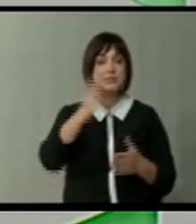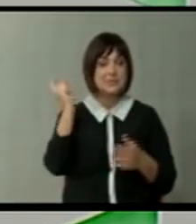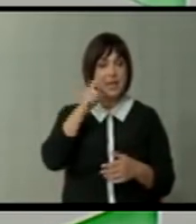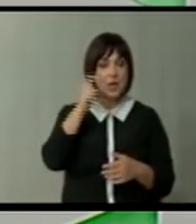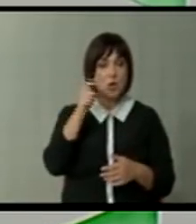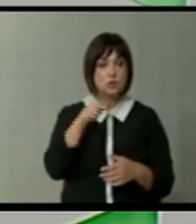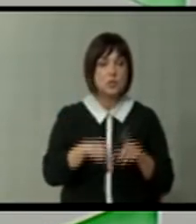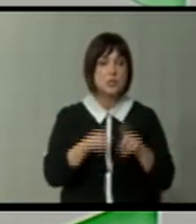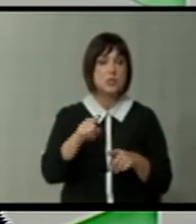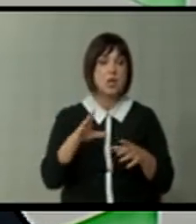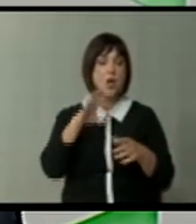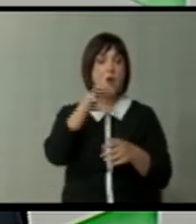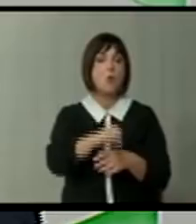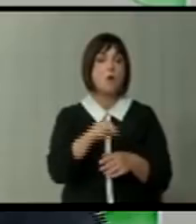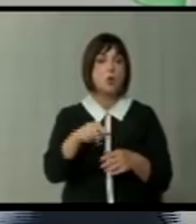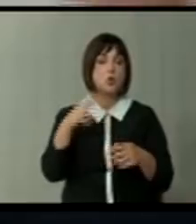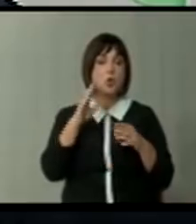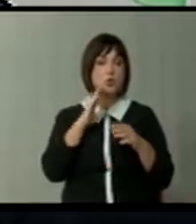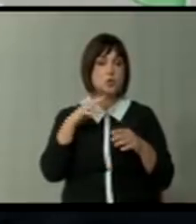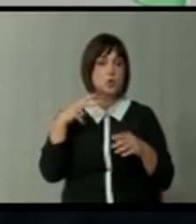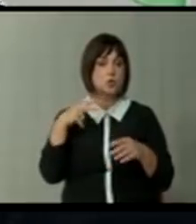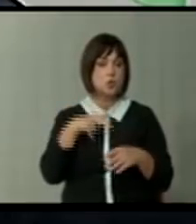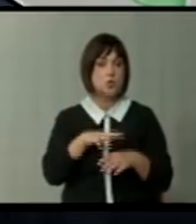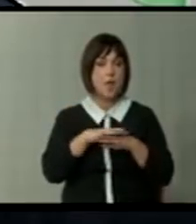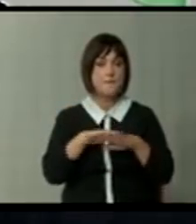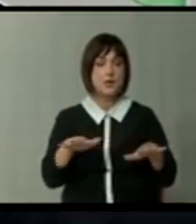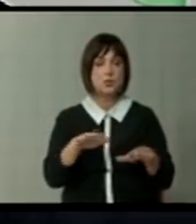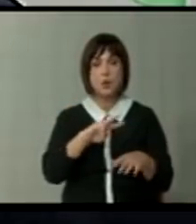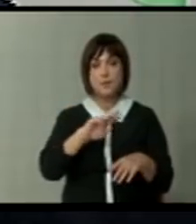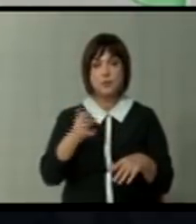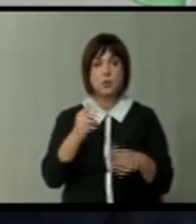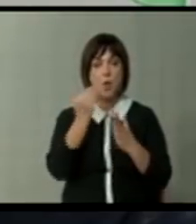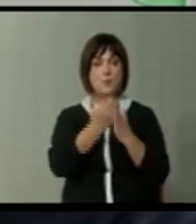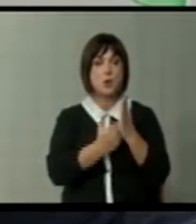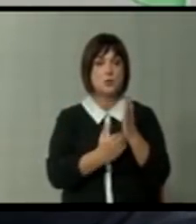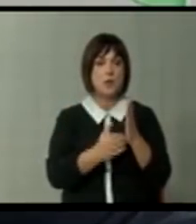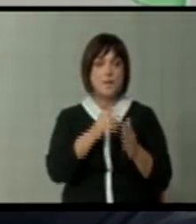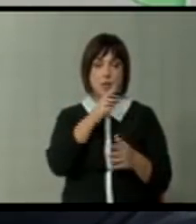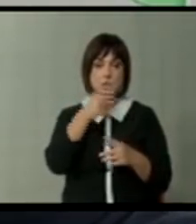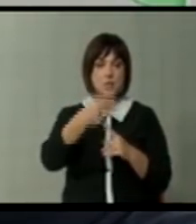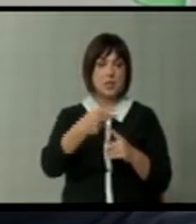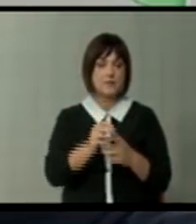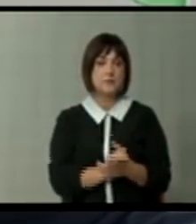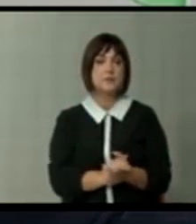ден не окупираат од социалните мрежи па да не зборам за програмата на националните телевизији.